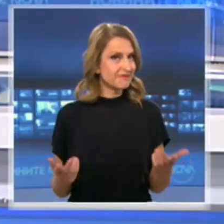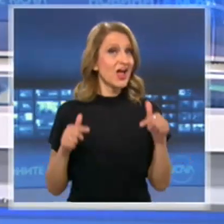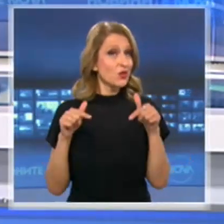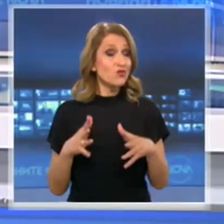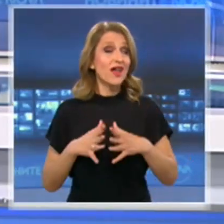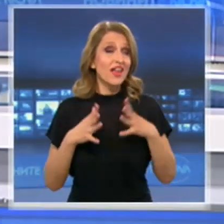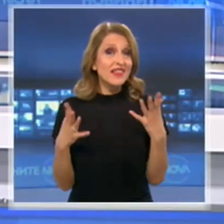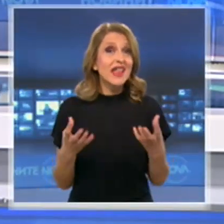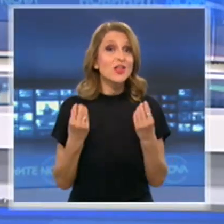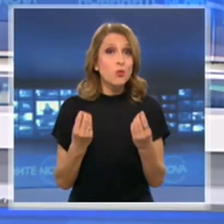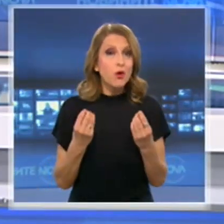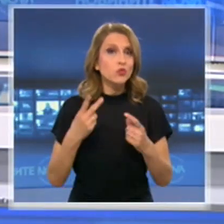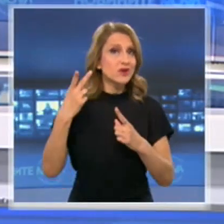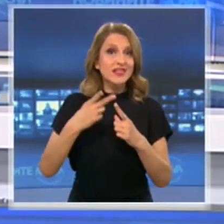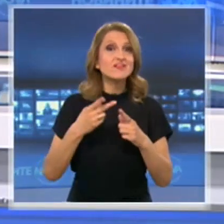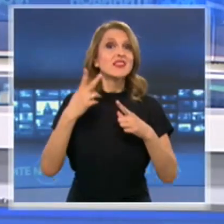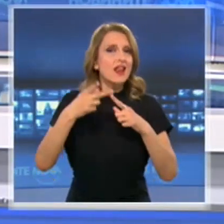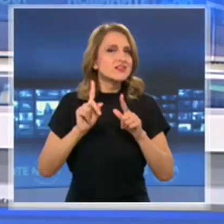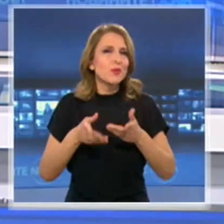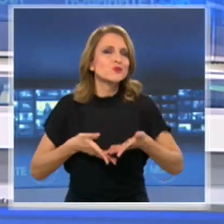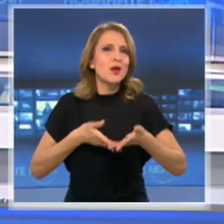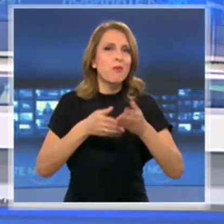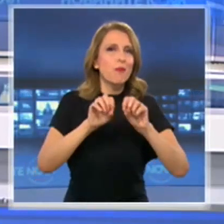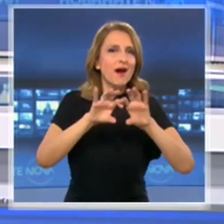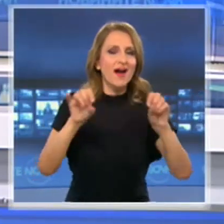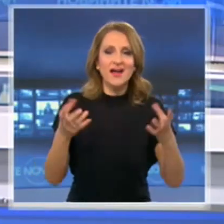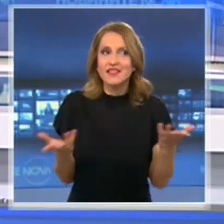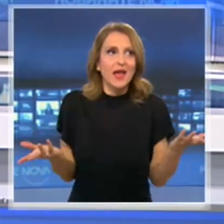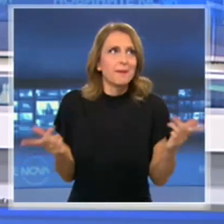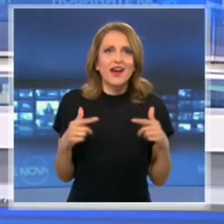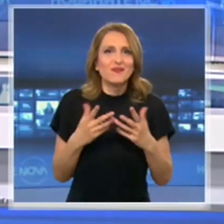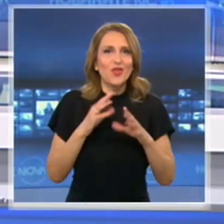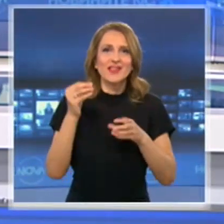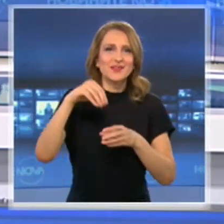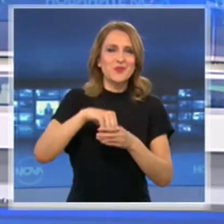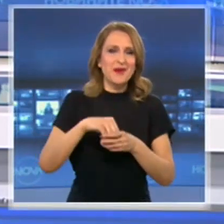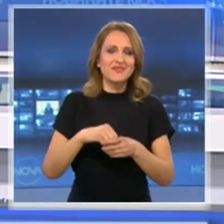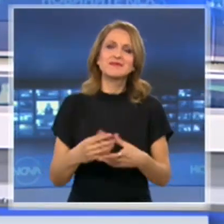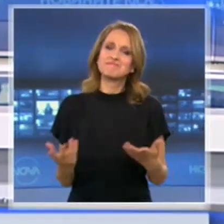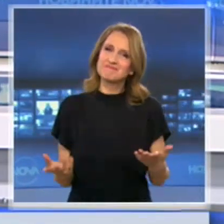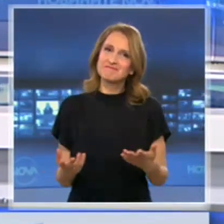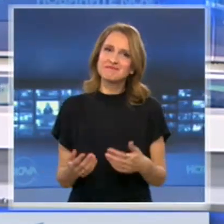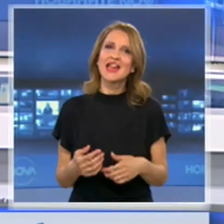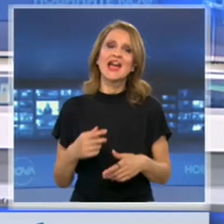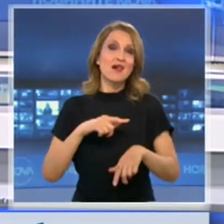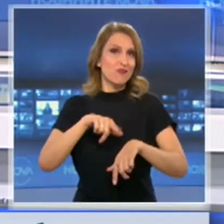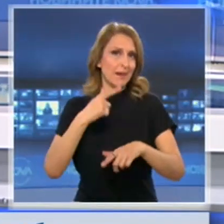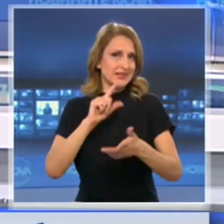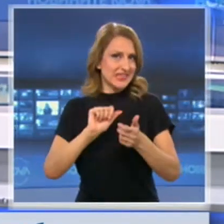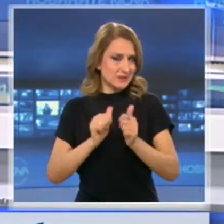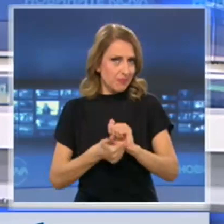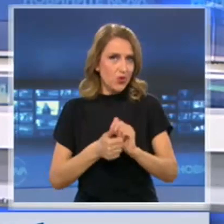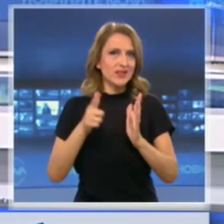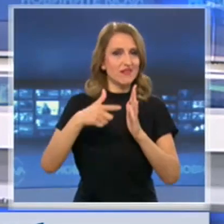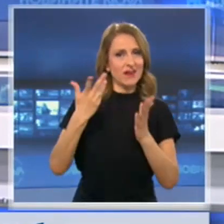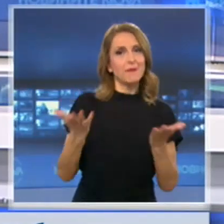-добрата функция на телевизията, че може да помаля. Няма какво да добави. Да, няма наистина. Да оставим сега време и за спорта и прогнозите за